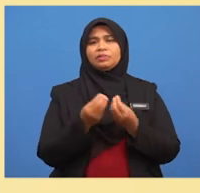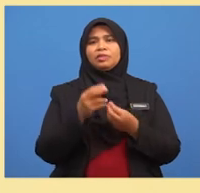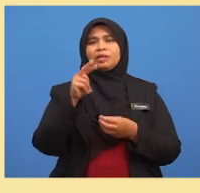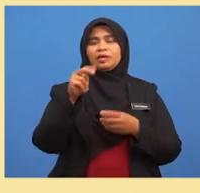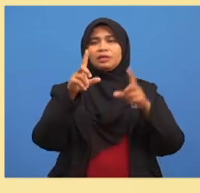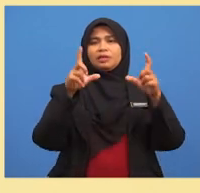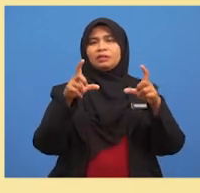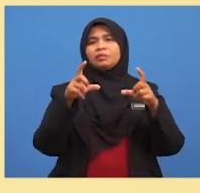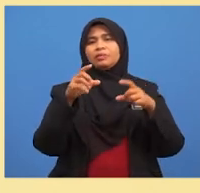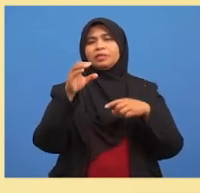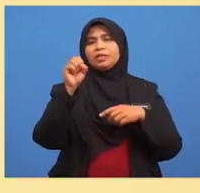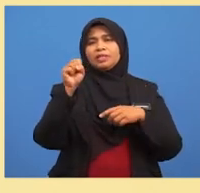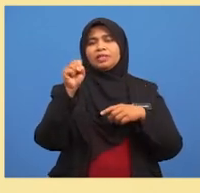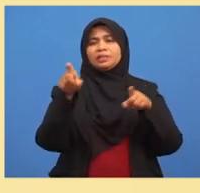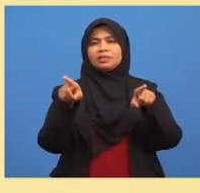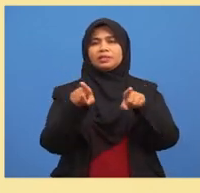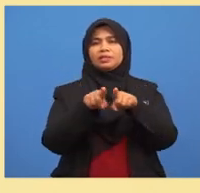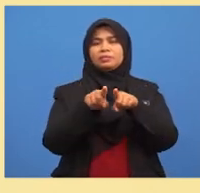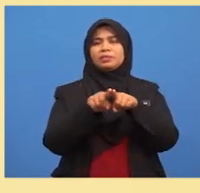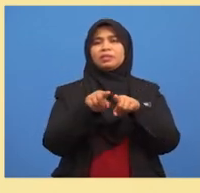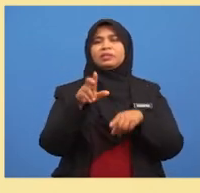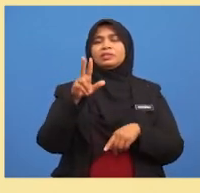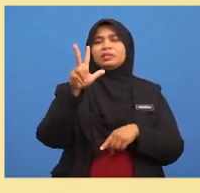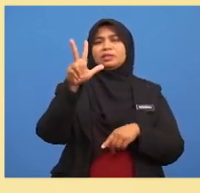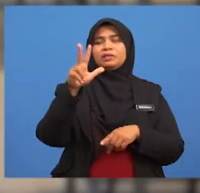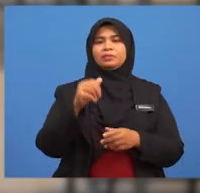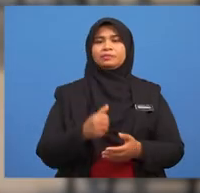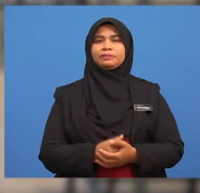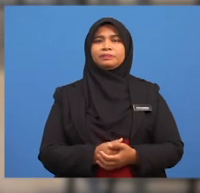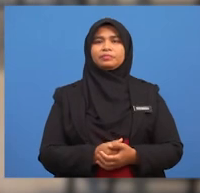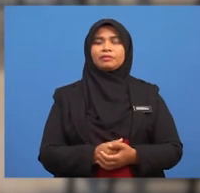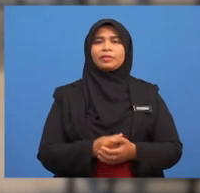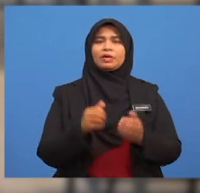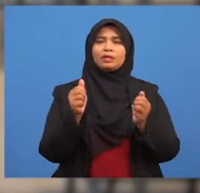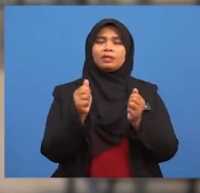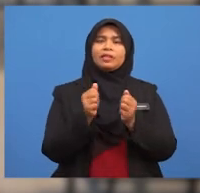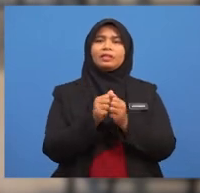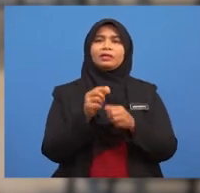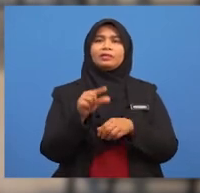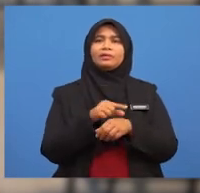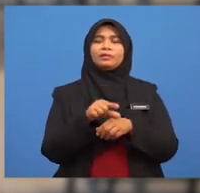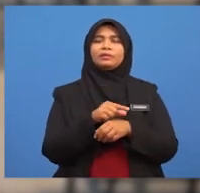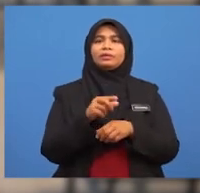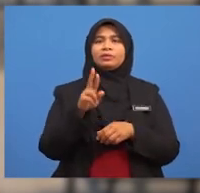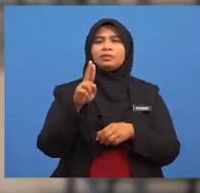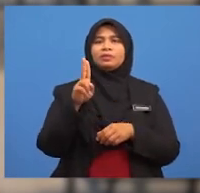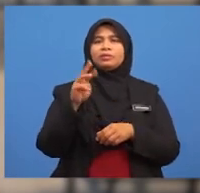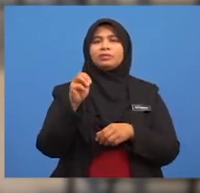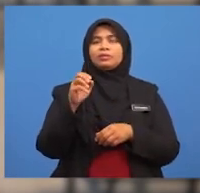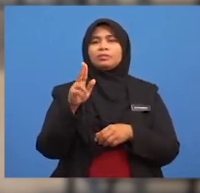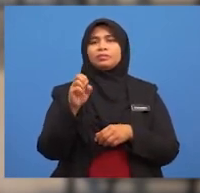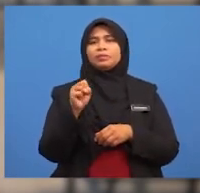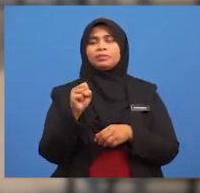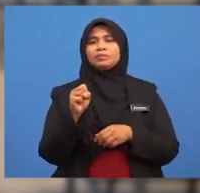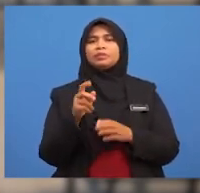kurungan S ialah 3 Dengan menggunakan rumus Maka kebarang